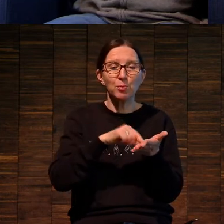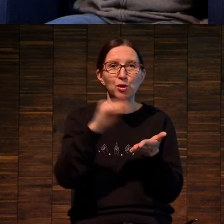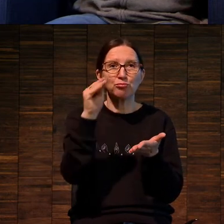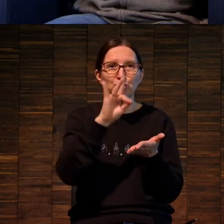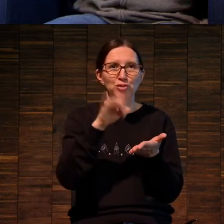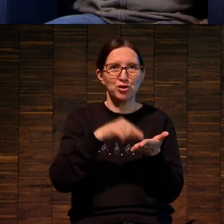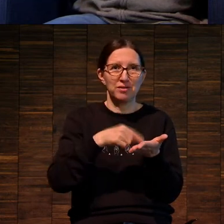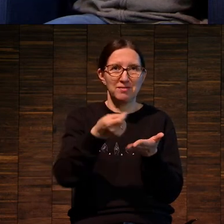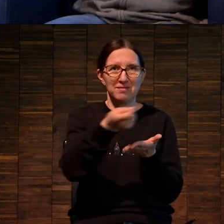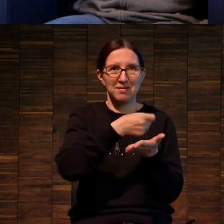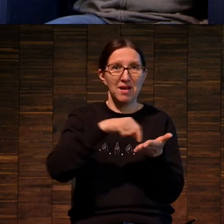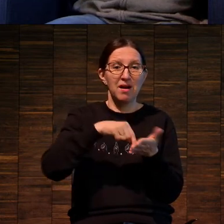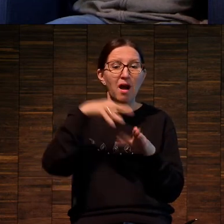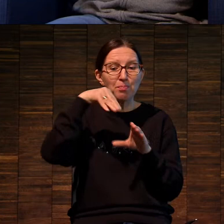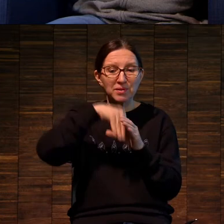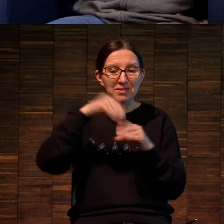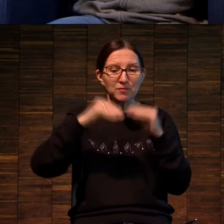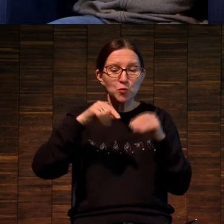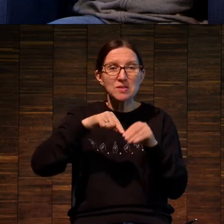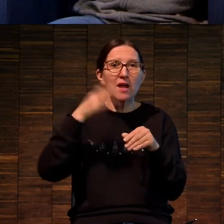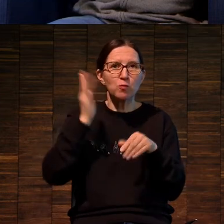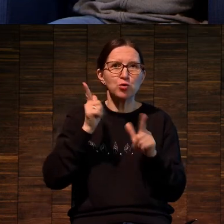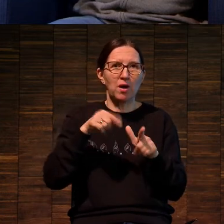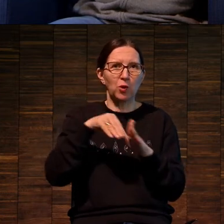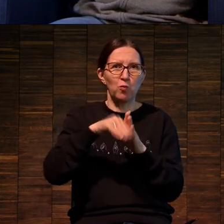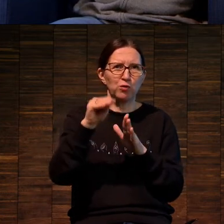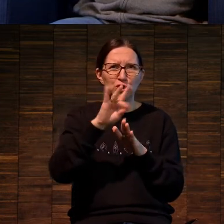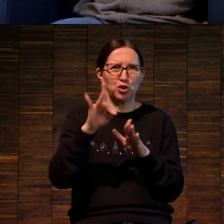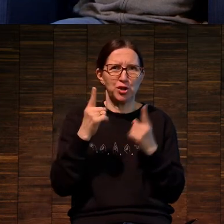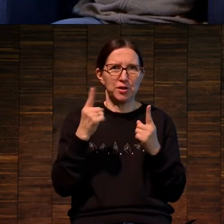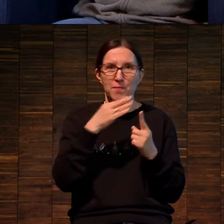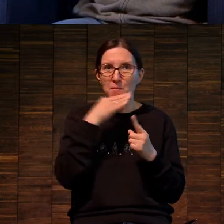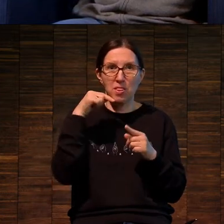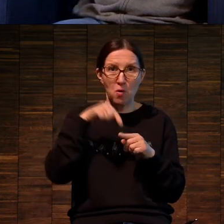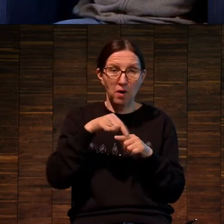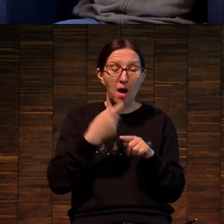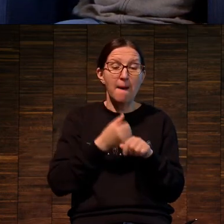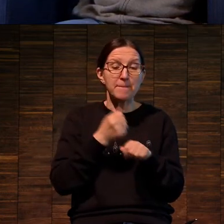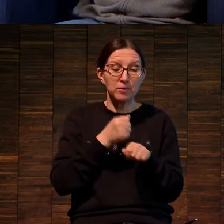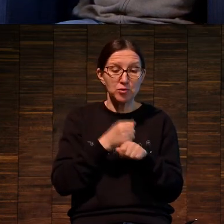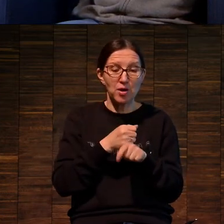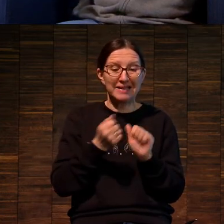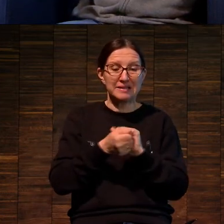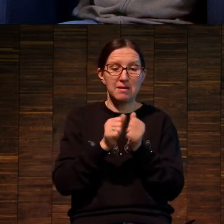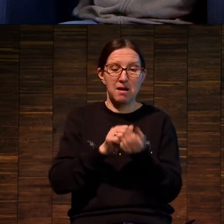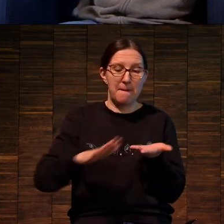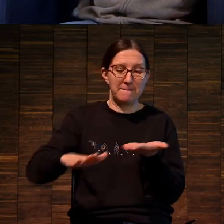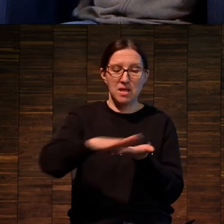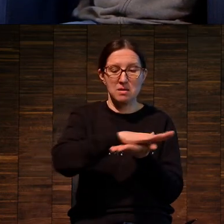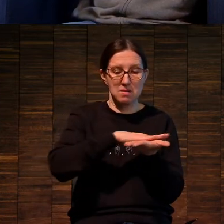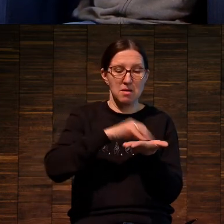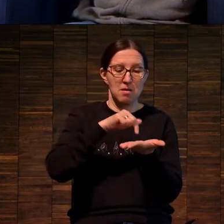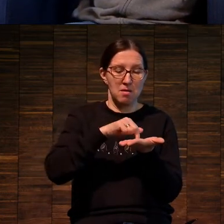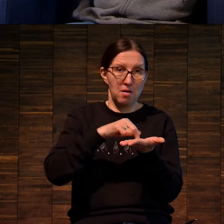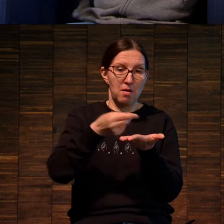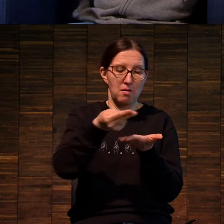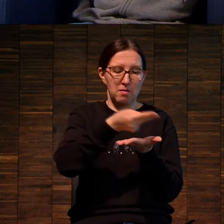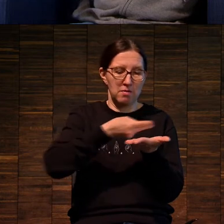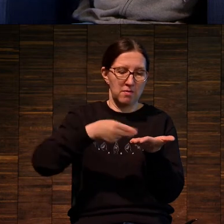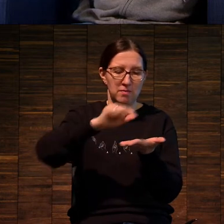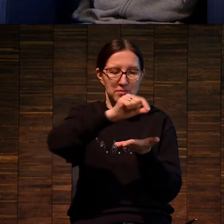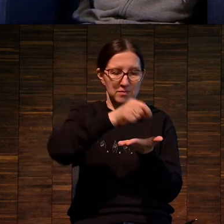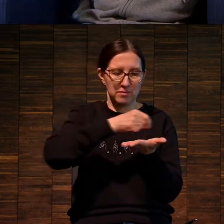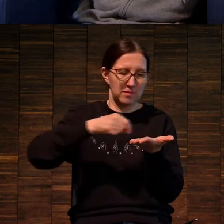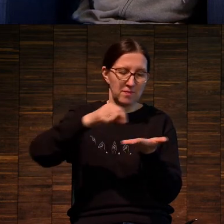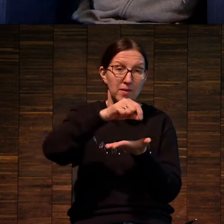рисовальных материалов лежит жир, который реагирует с поверхностью камня, зажиривает его. И,